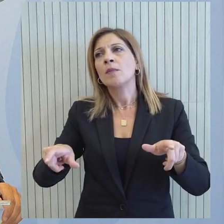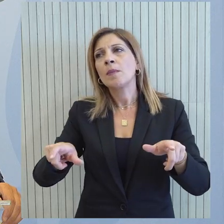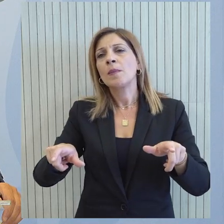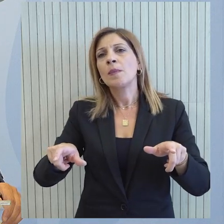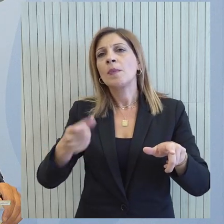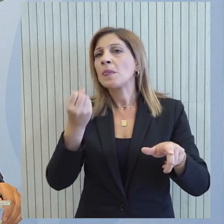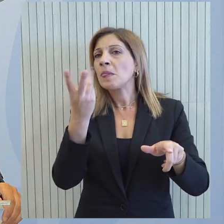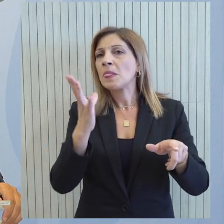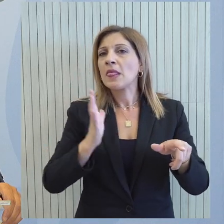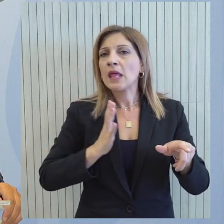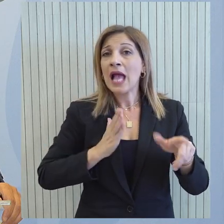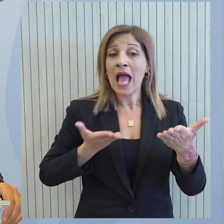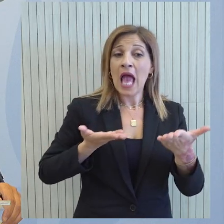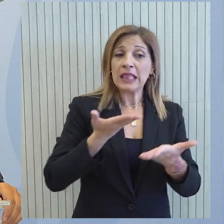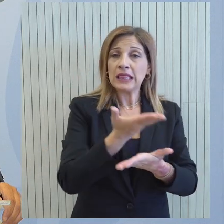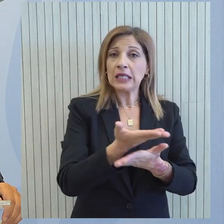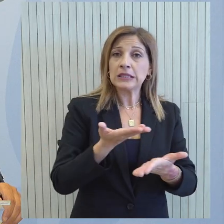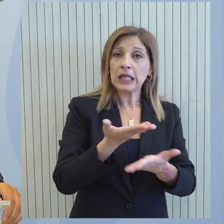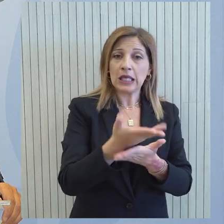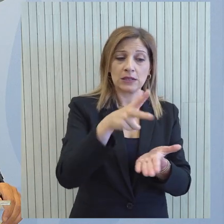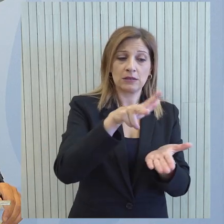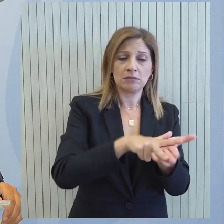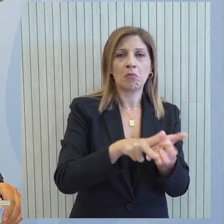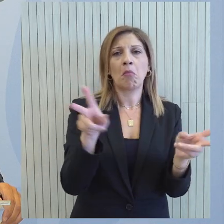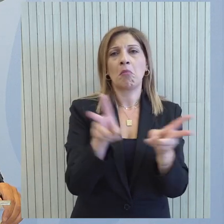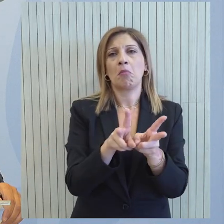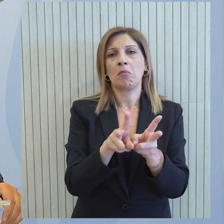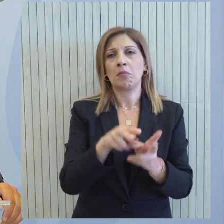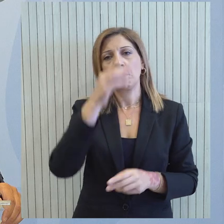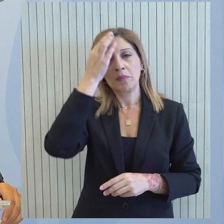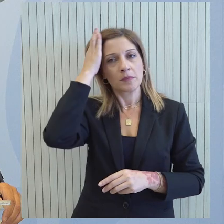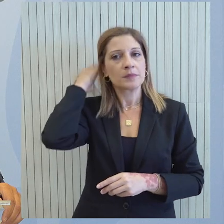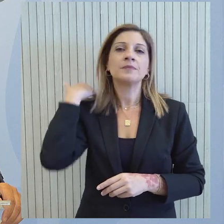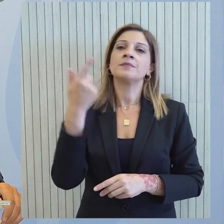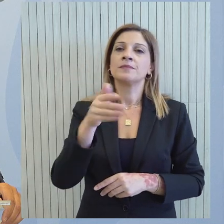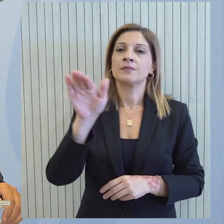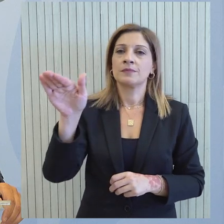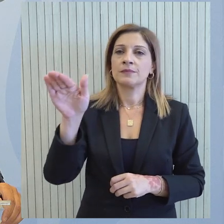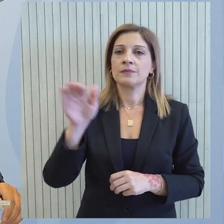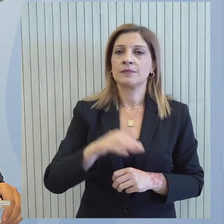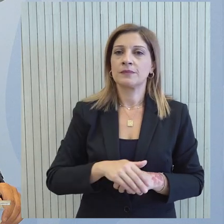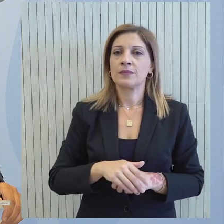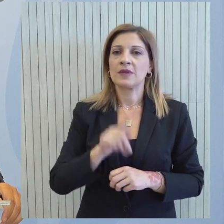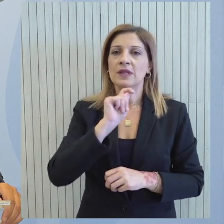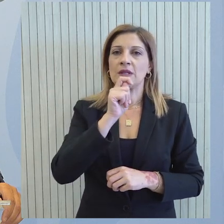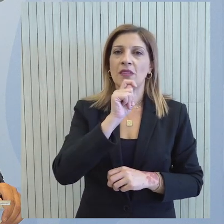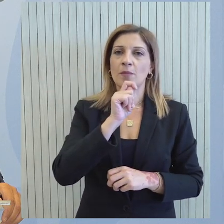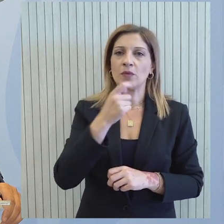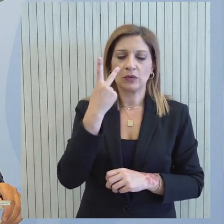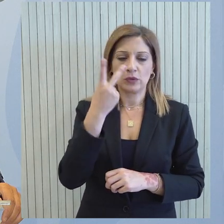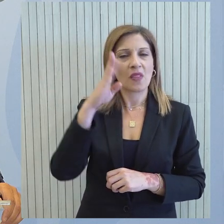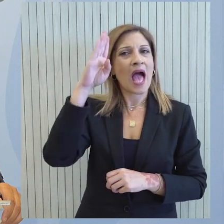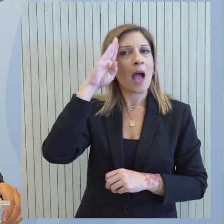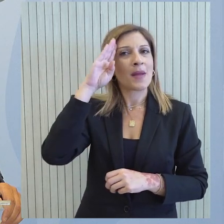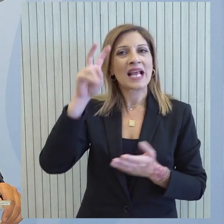των αιτήσεων που έχουν εγκριθεί ή που έχουν εξεταστεί Κύριε Πρόσωπε Μόλις έχω μόλις έχω τα